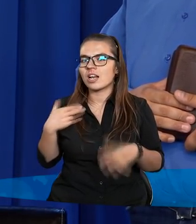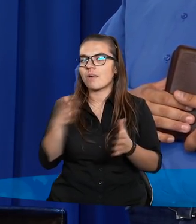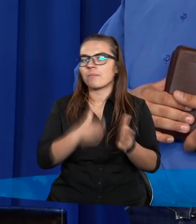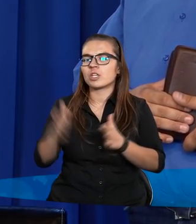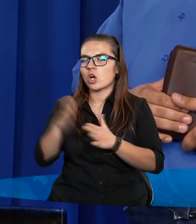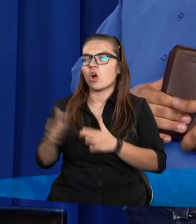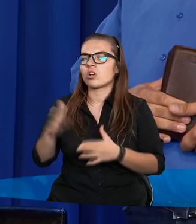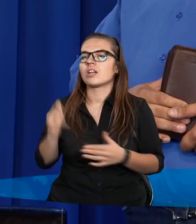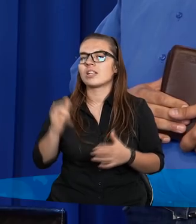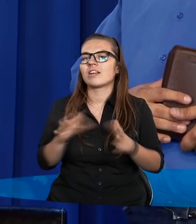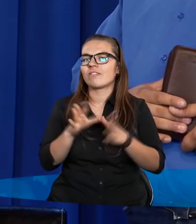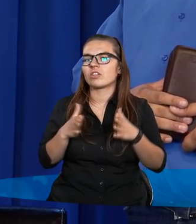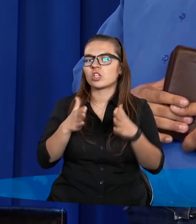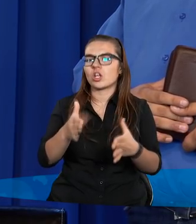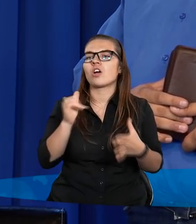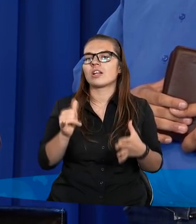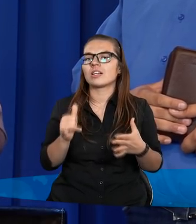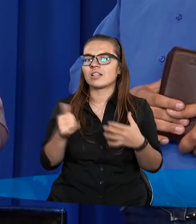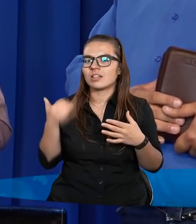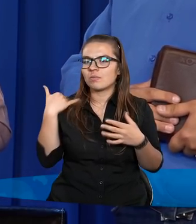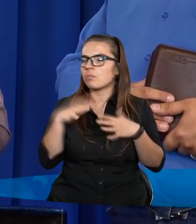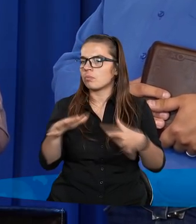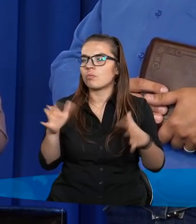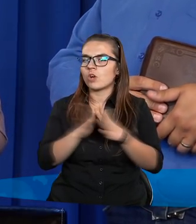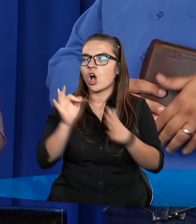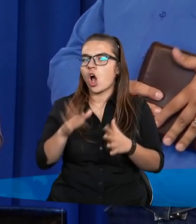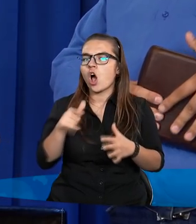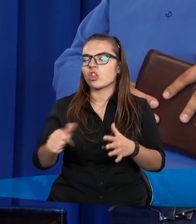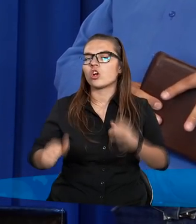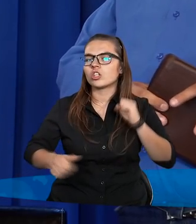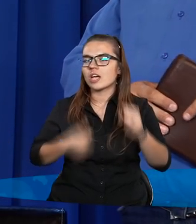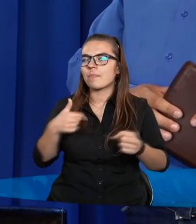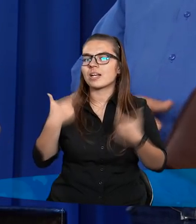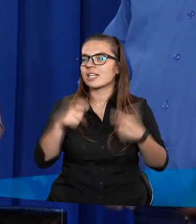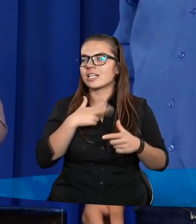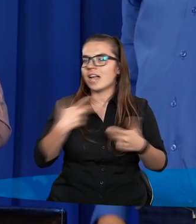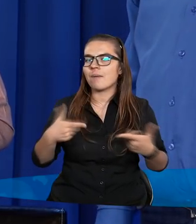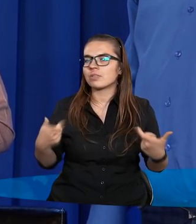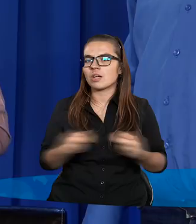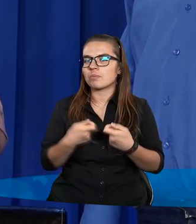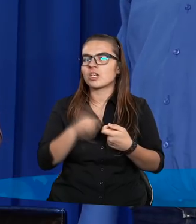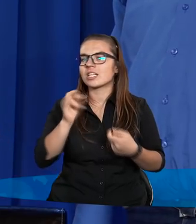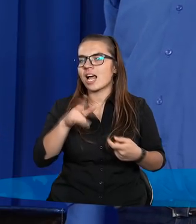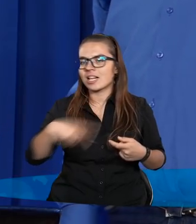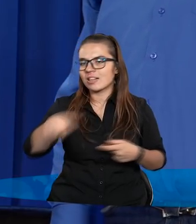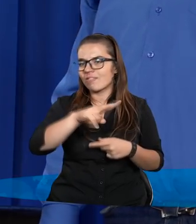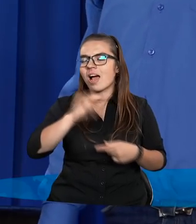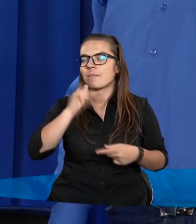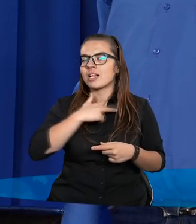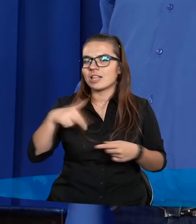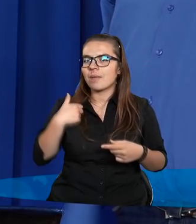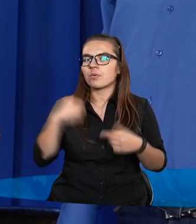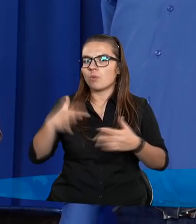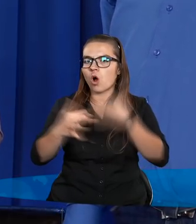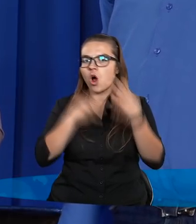przygotowań i w drodze i była modlitwa o to, żeby nic nie przeszkadzało tak Wam, jak i nam w tym,